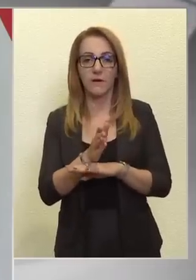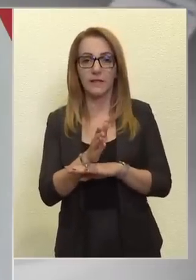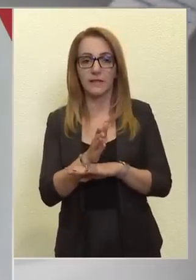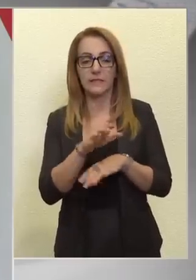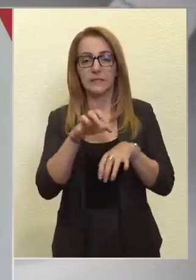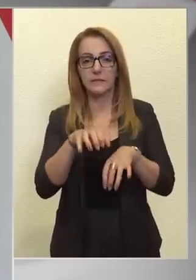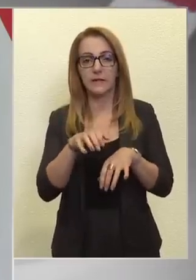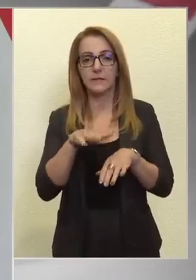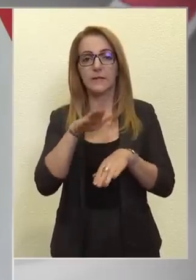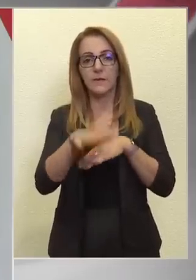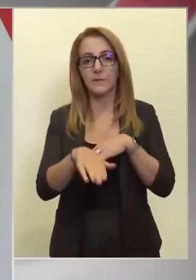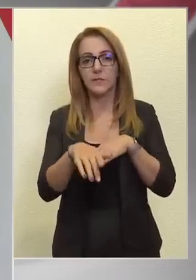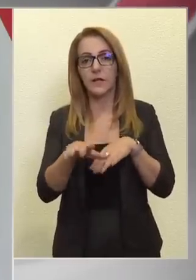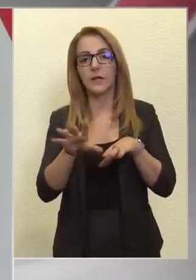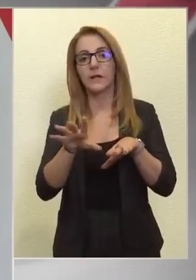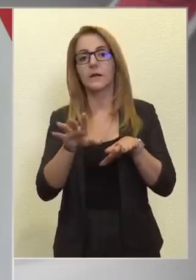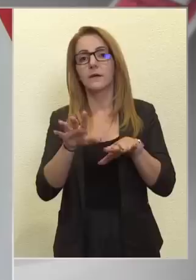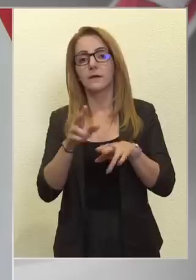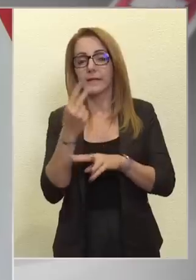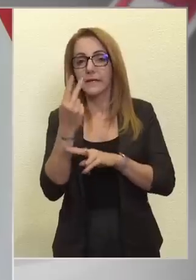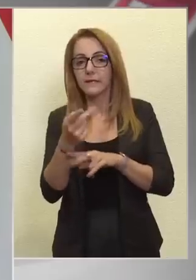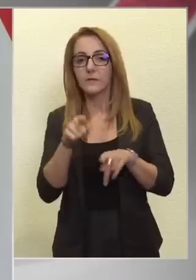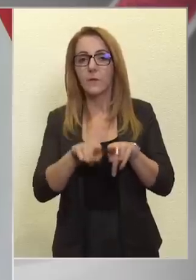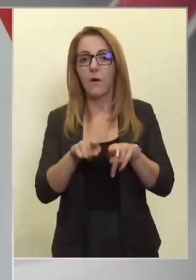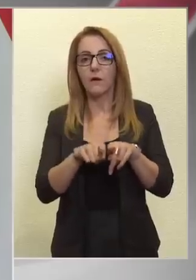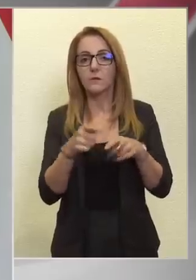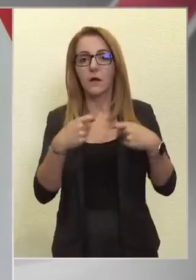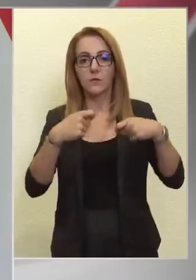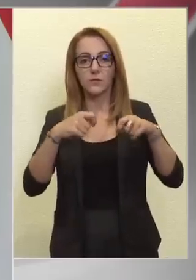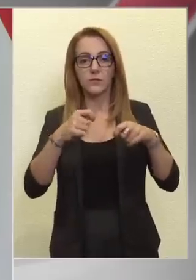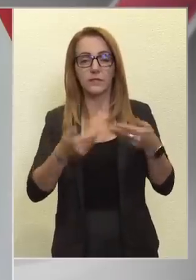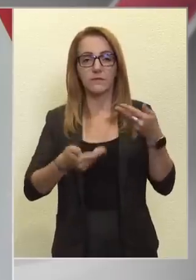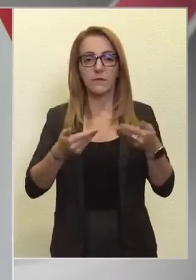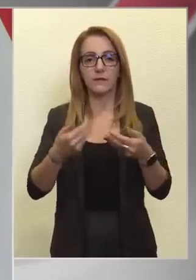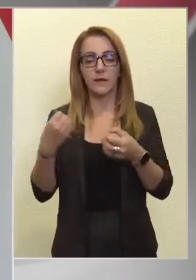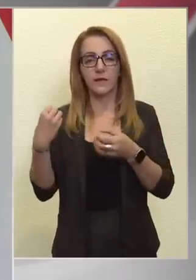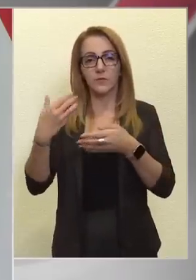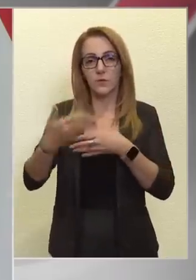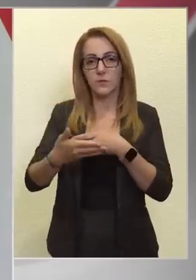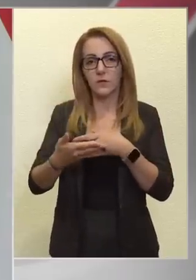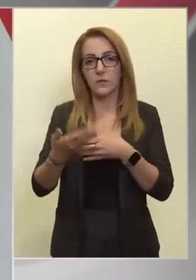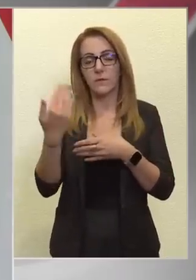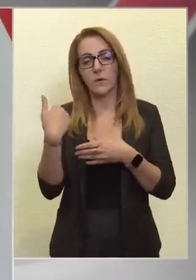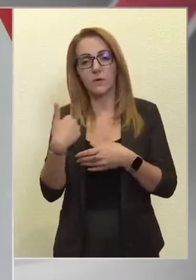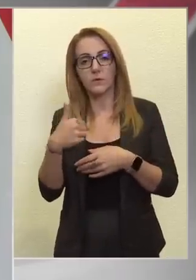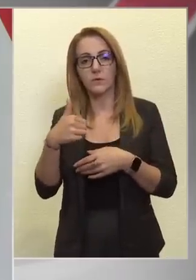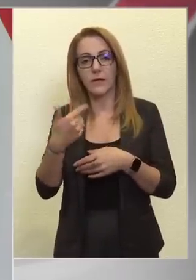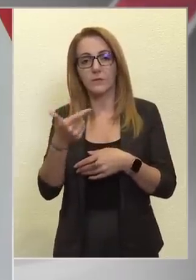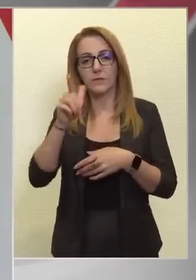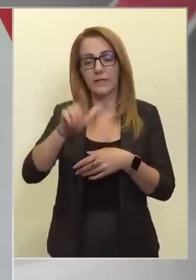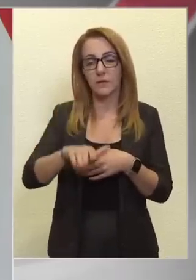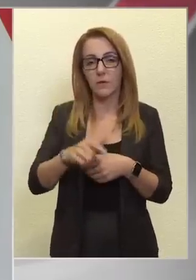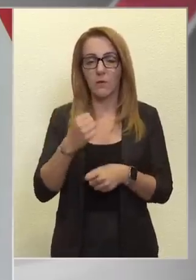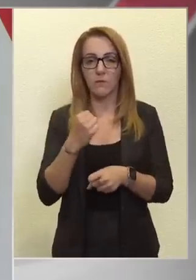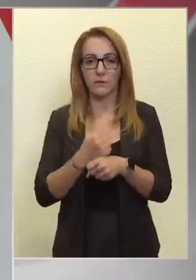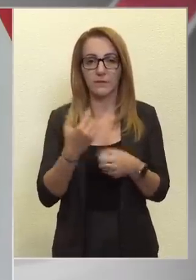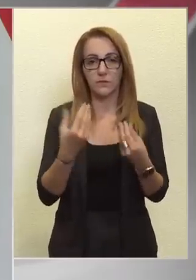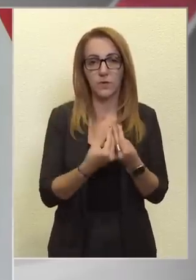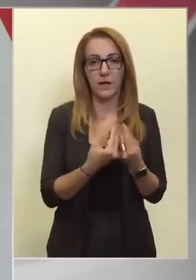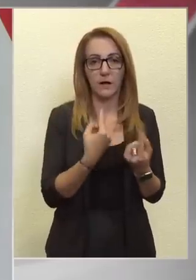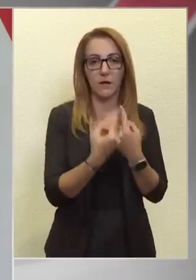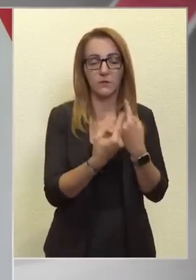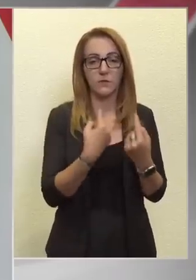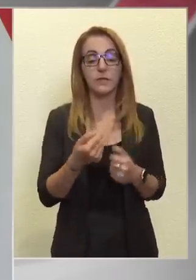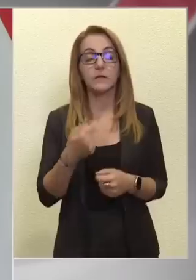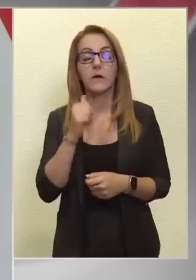lépésnek tekinthető az a konstruktív tárgyalássorozat, ami a mögöttünk hagyott két hónapban a bizottsággal történt.